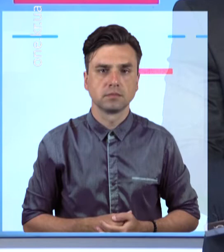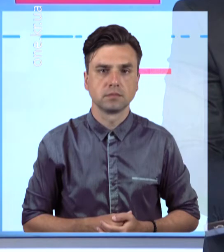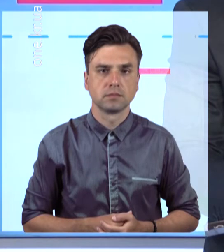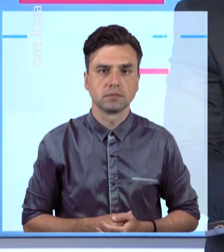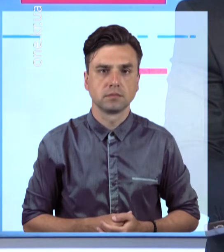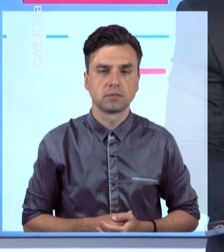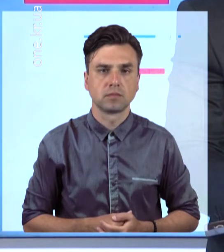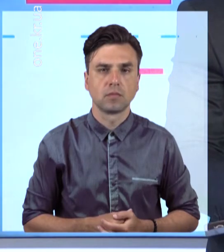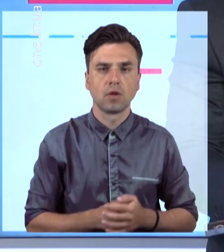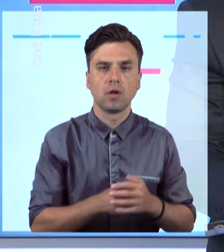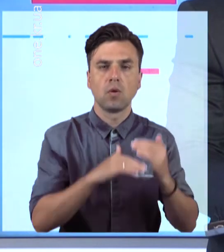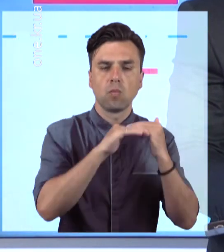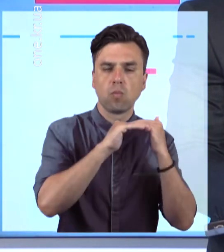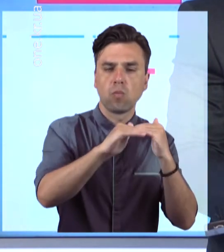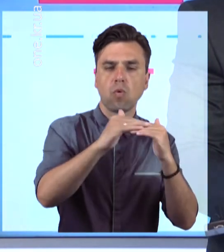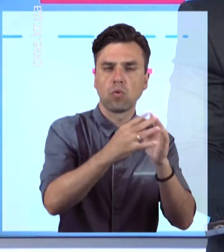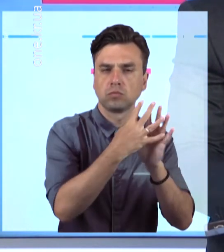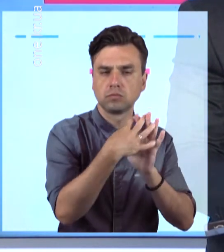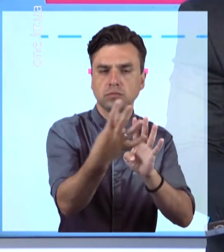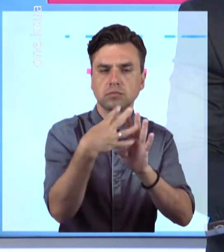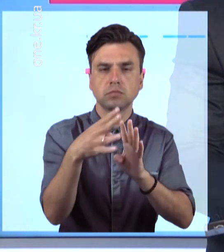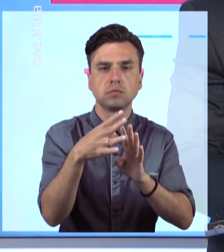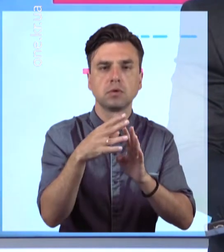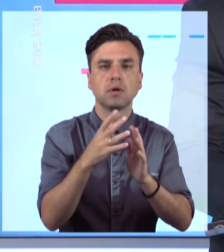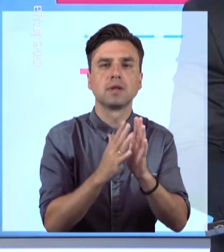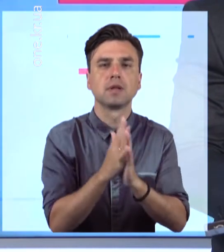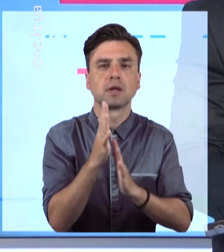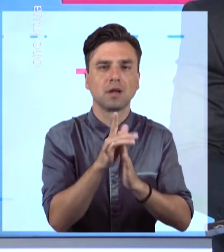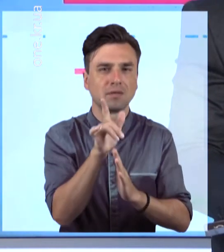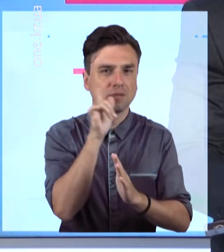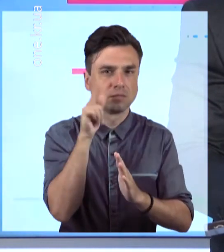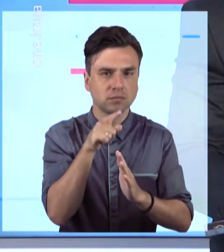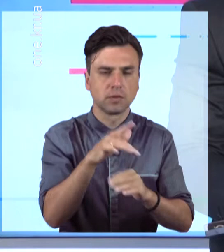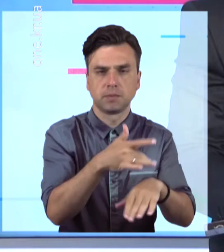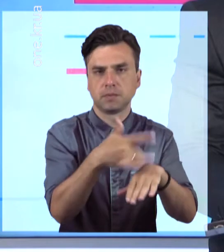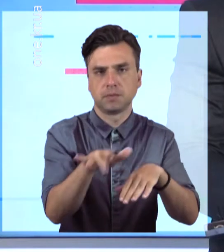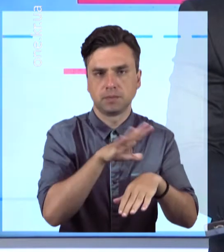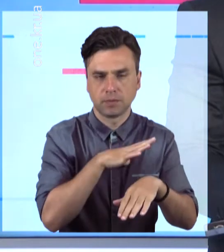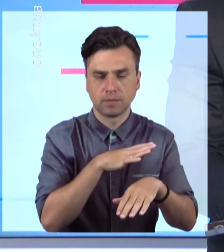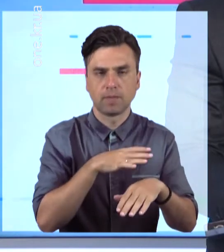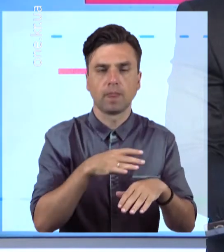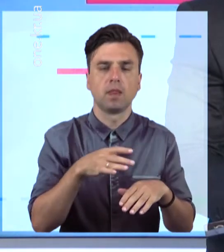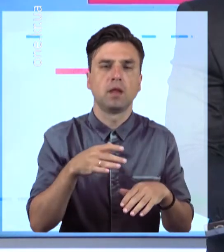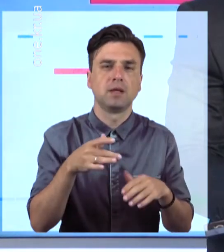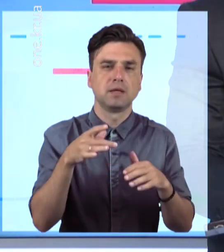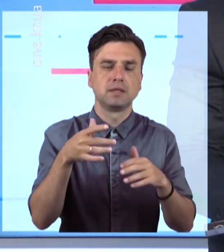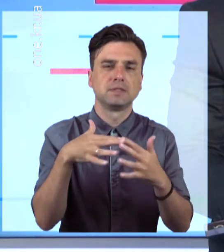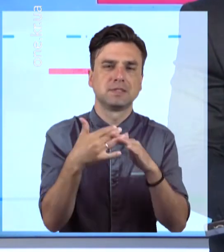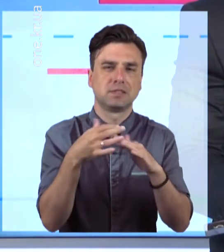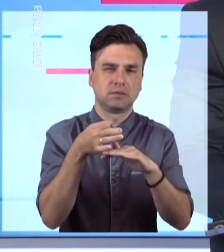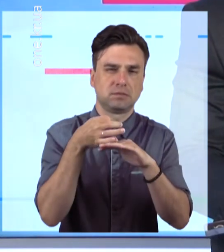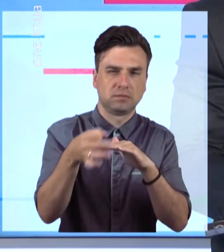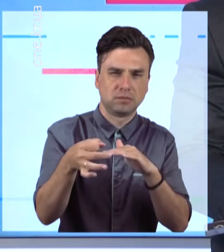Знищили ціле поле Конопель. В околицях села Кам'яне поле, що неподалік Покровського району, 19 липня